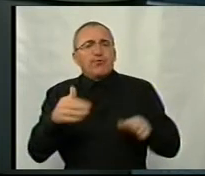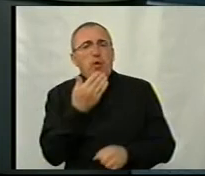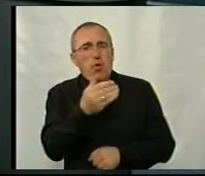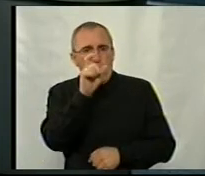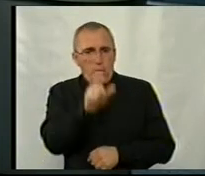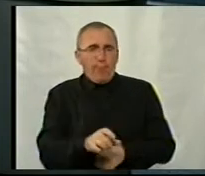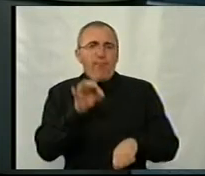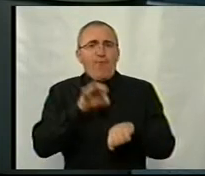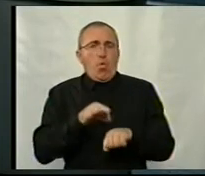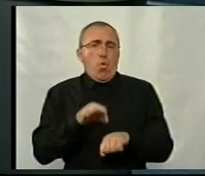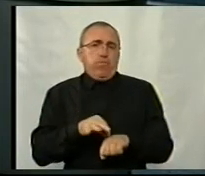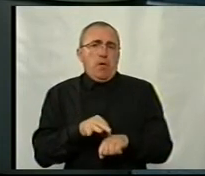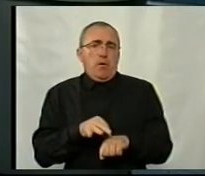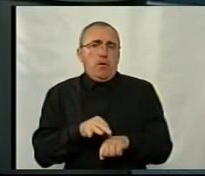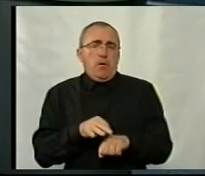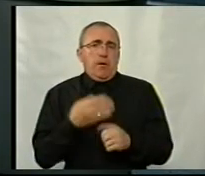хвороба.